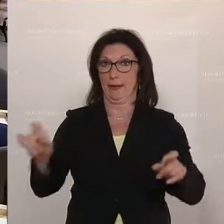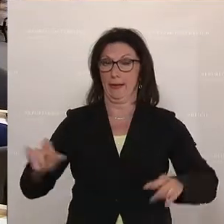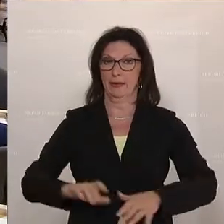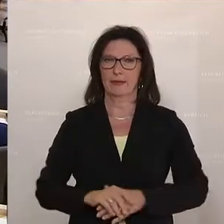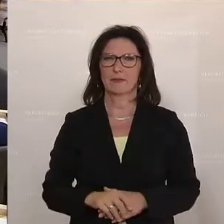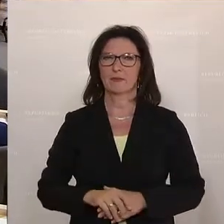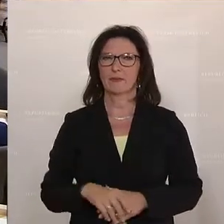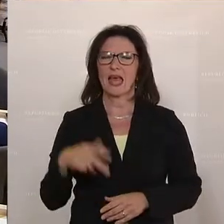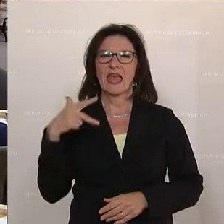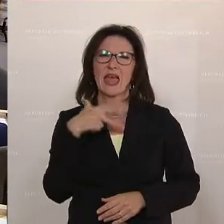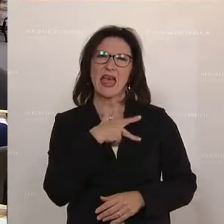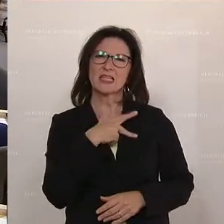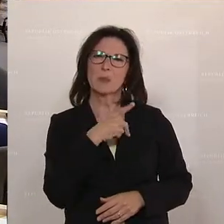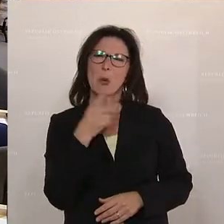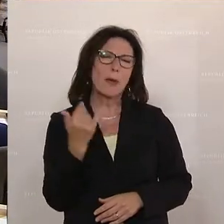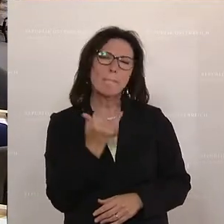keine pauschale Zustimmung der FPÖ zum Paket.